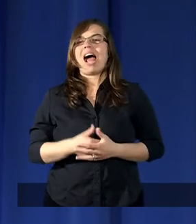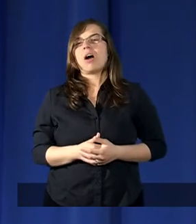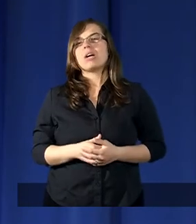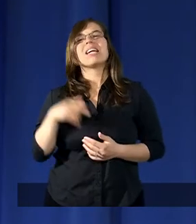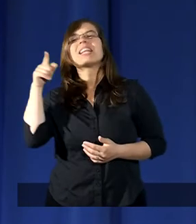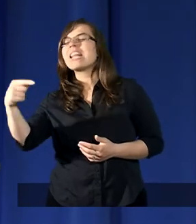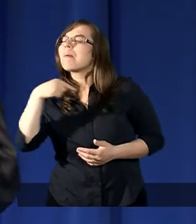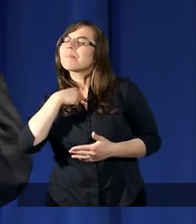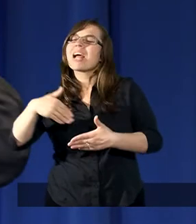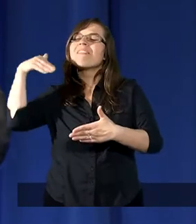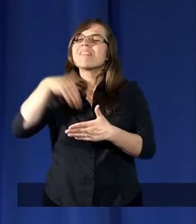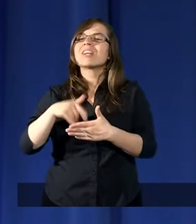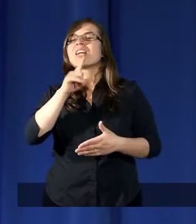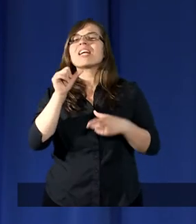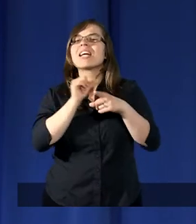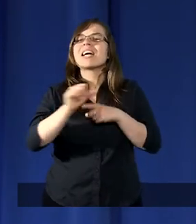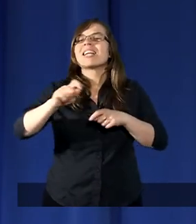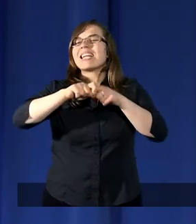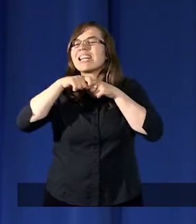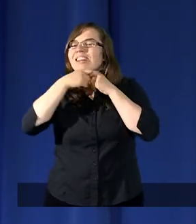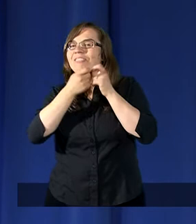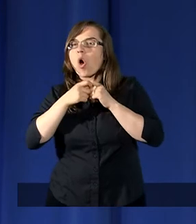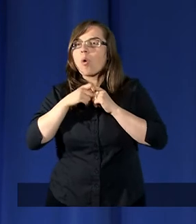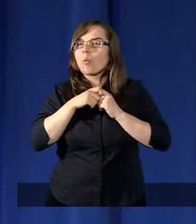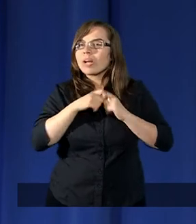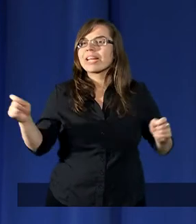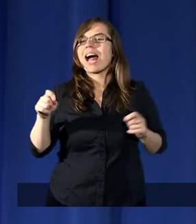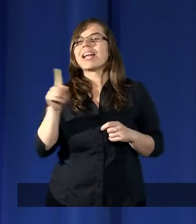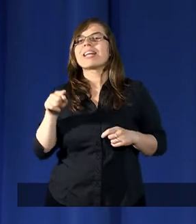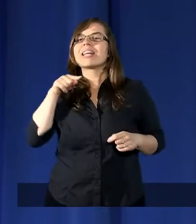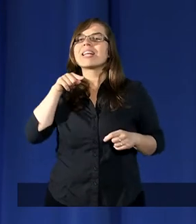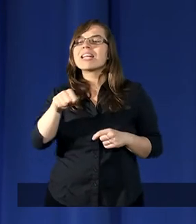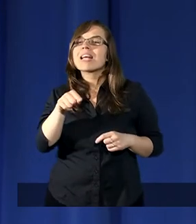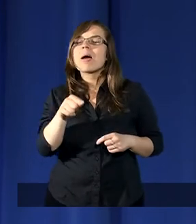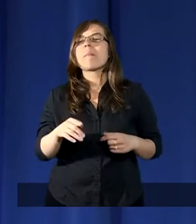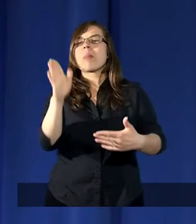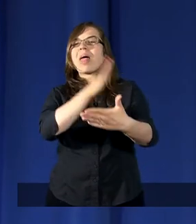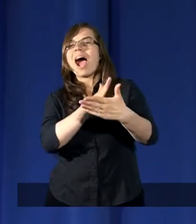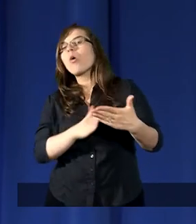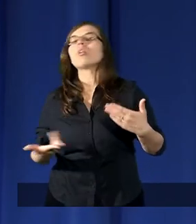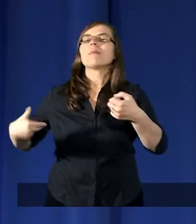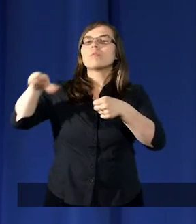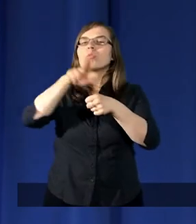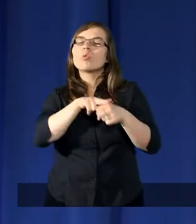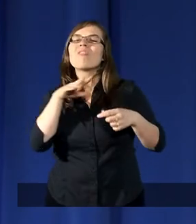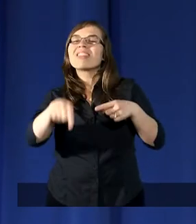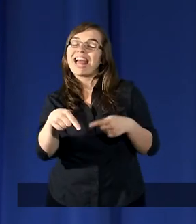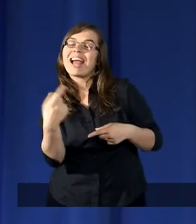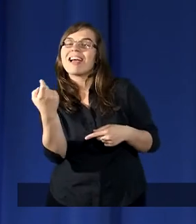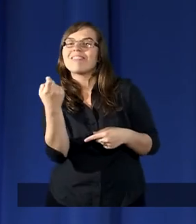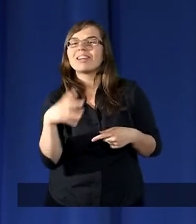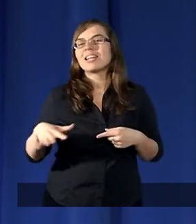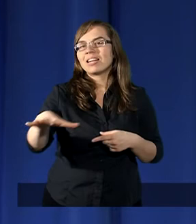Ty mnie wychowałeś, że jestem związany z tym narodem, który w tej chwili